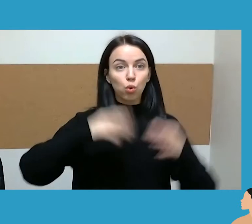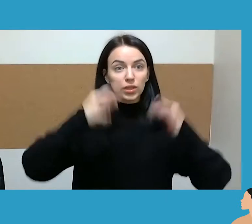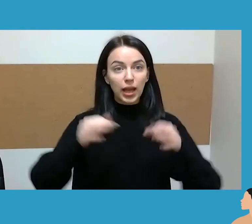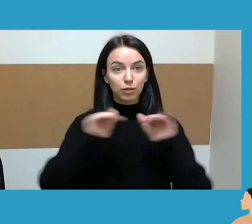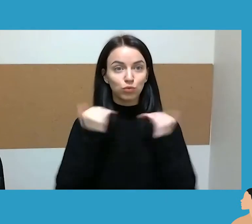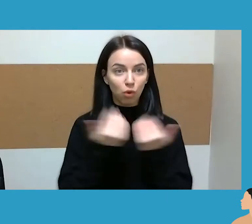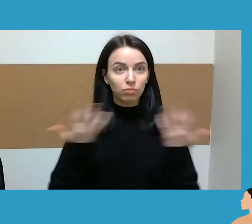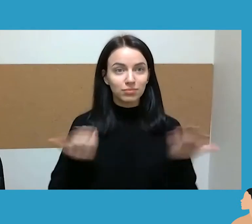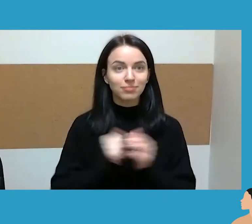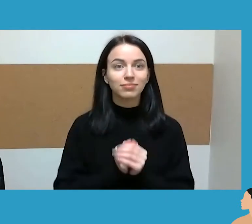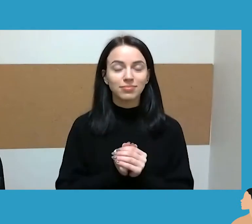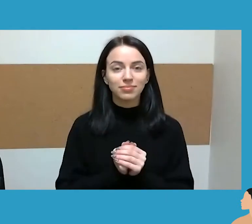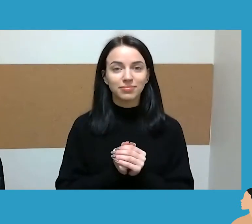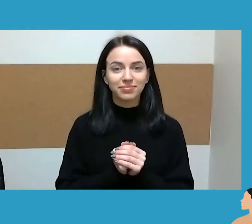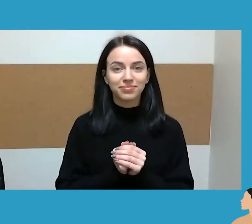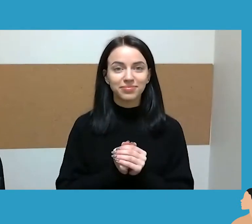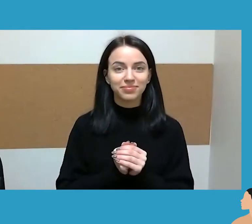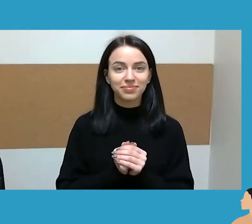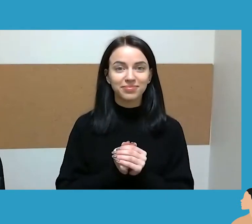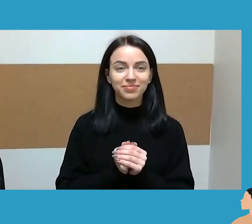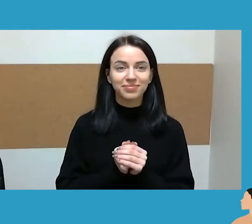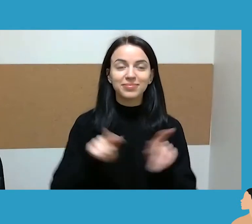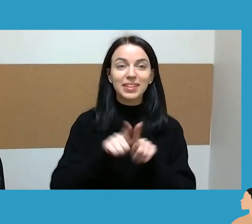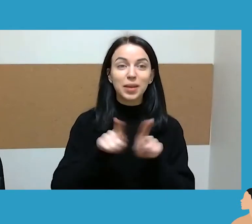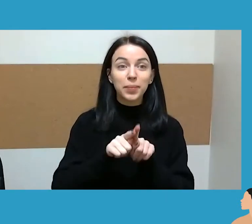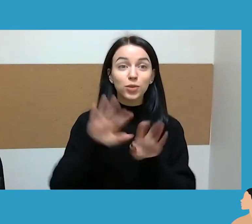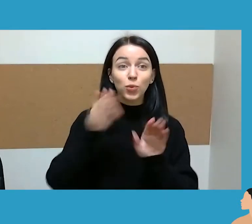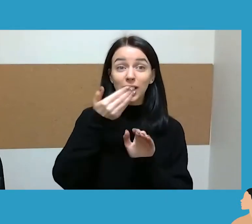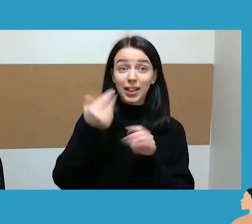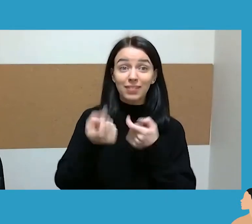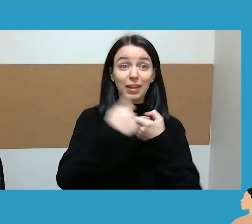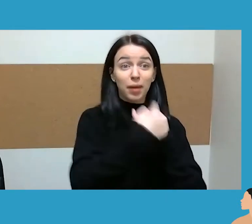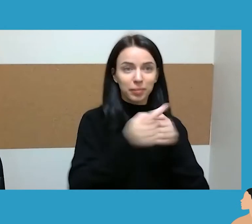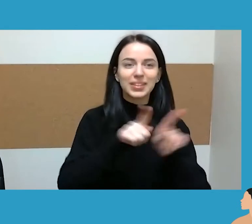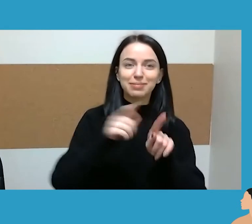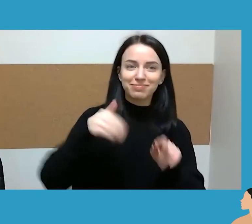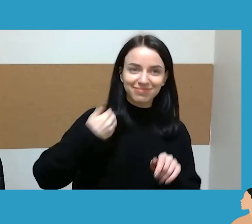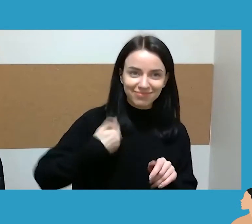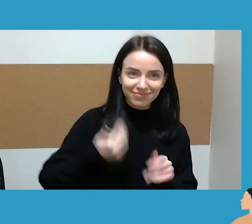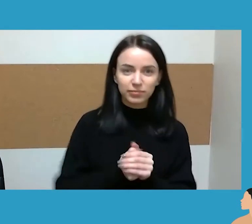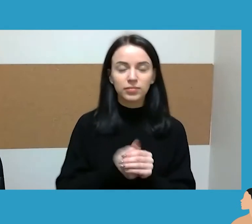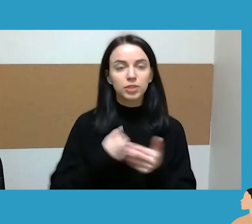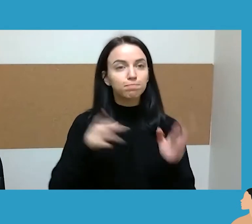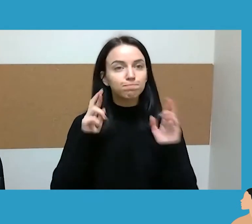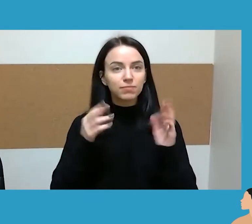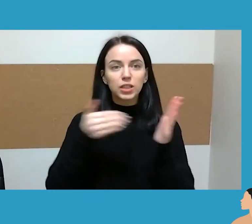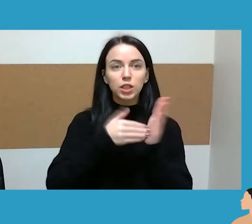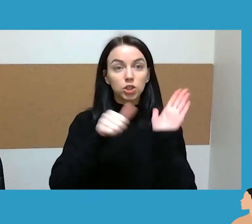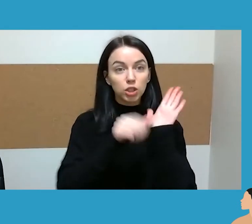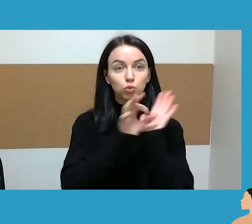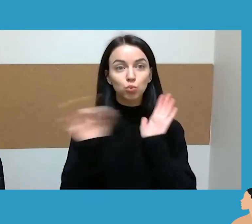Sveiki ir tie, kurie ką tik prisijungia. Aš labai tikiuosi, kad mes iki pat šeštos valandos vakaro turėsim